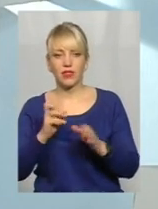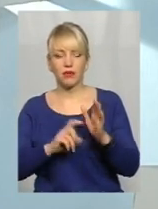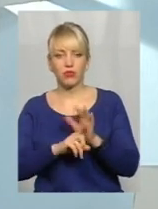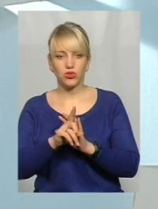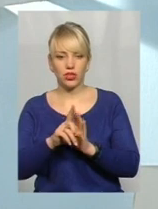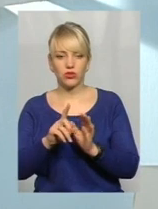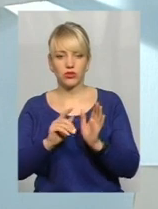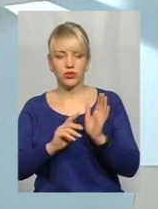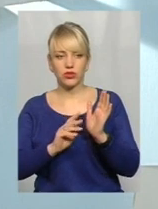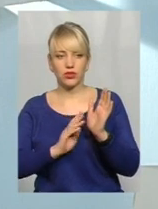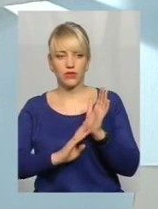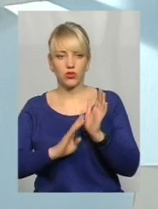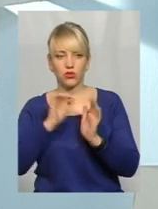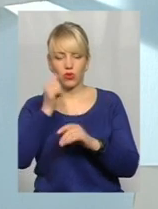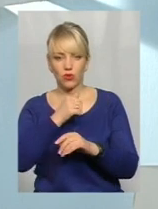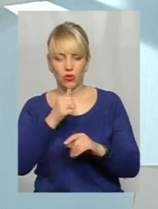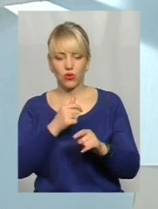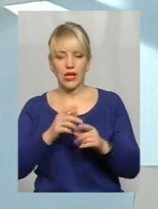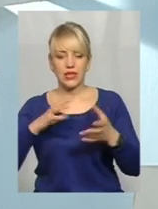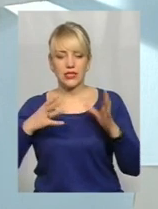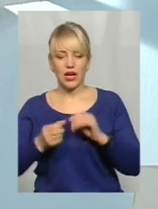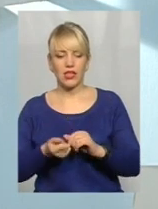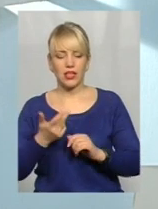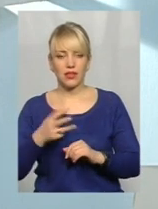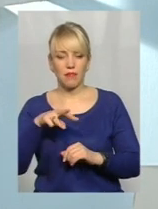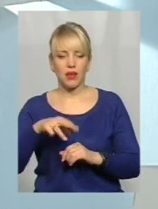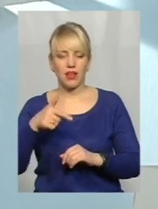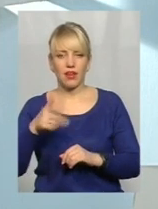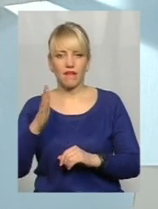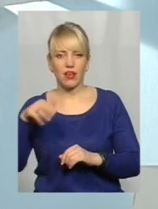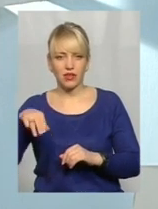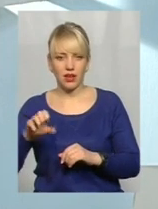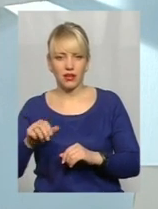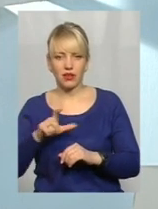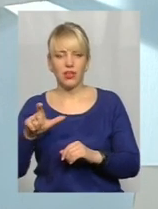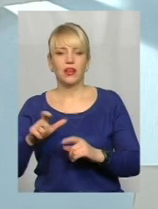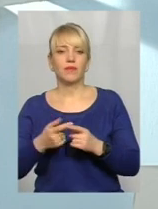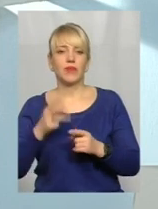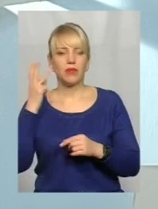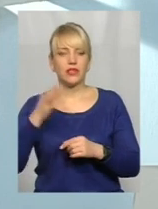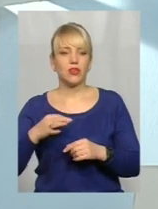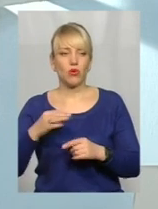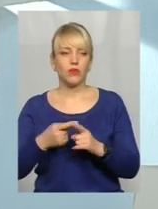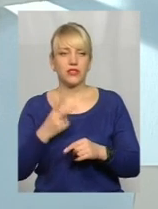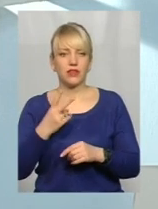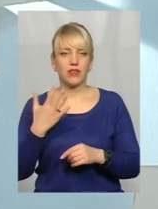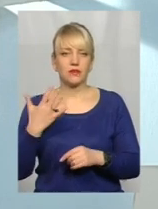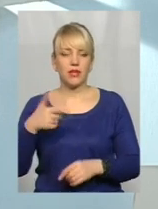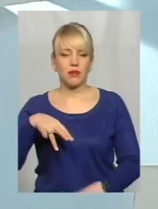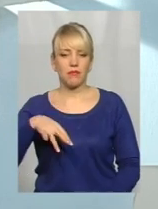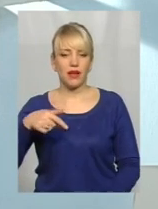2018 року, загальна кількість в мегаватах потужності сонячної енергетики в Хмельницькій області – це 25 мегаватт.